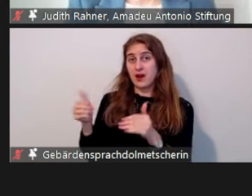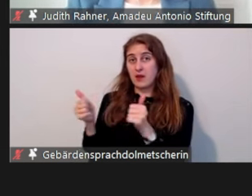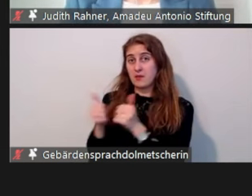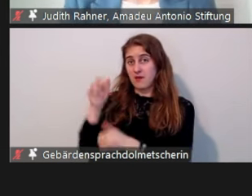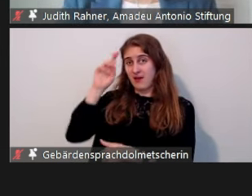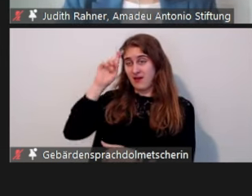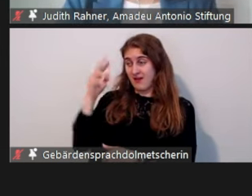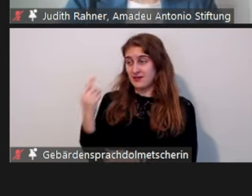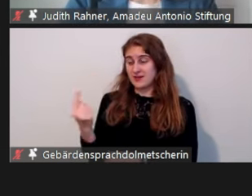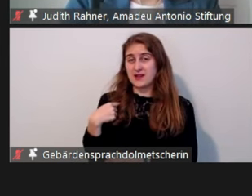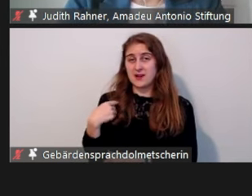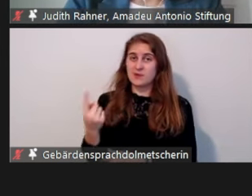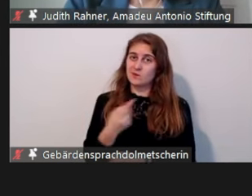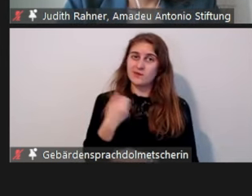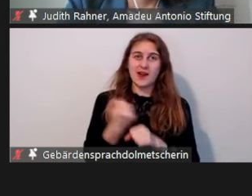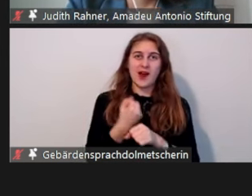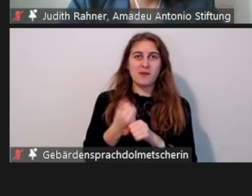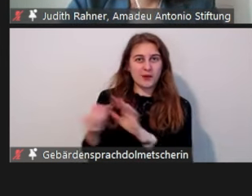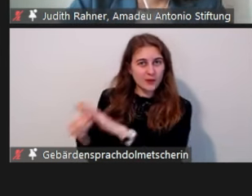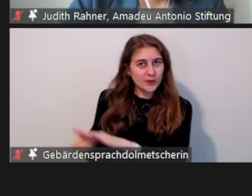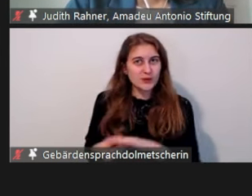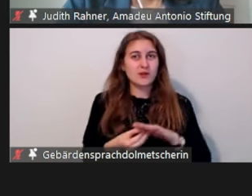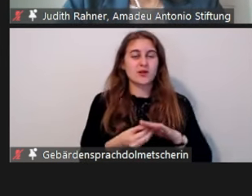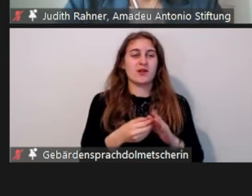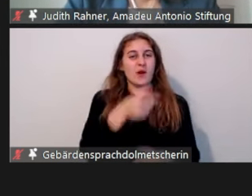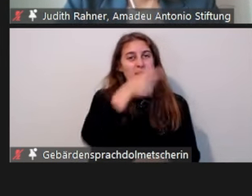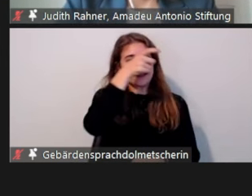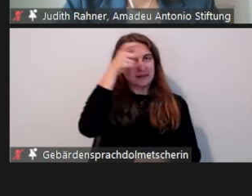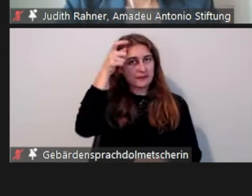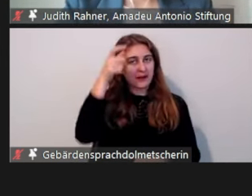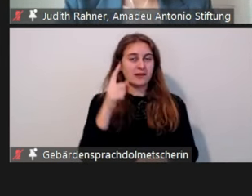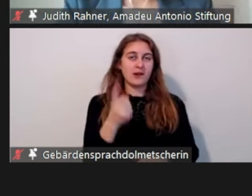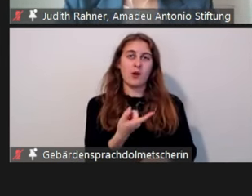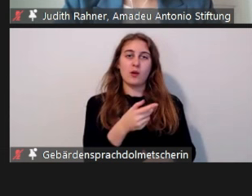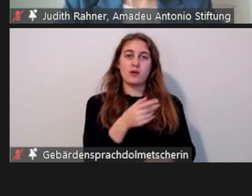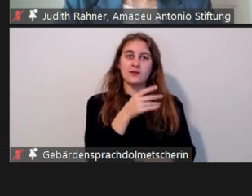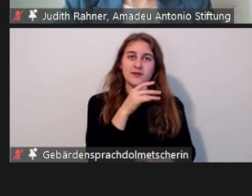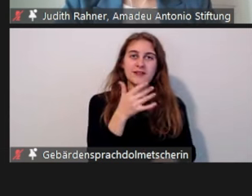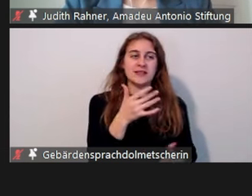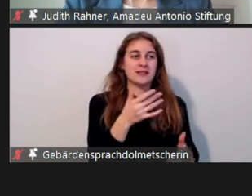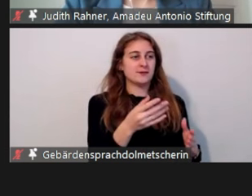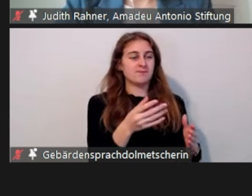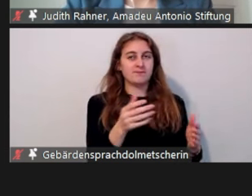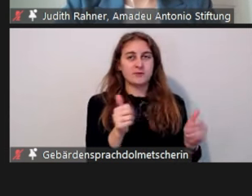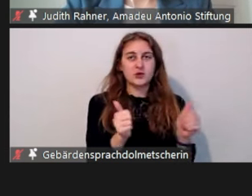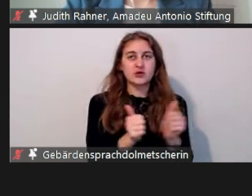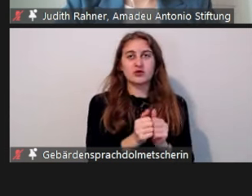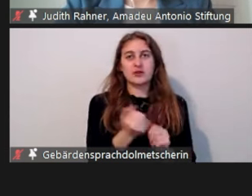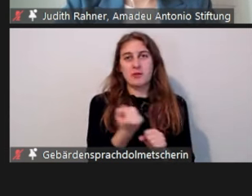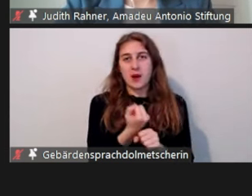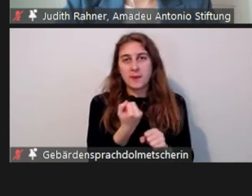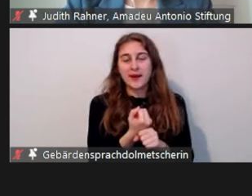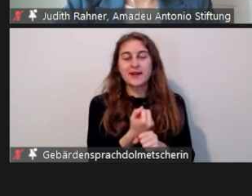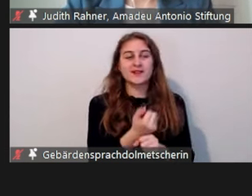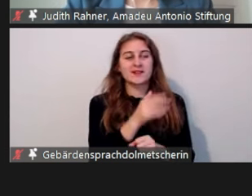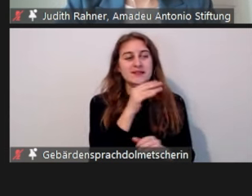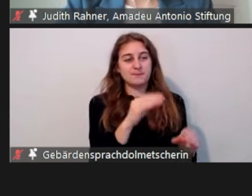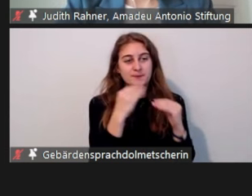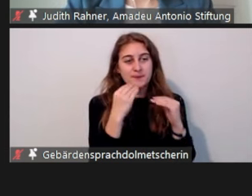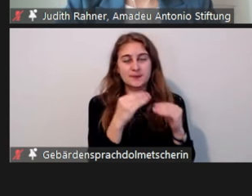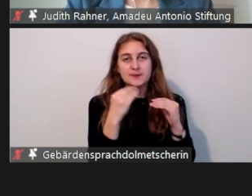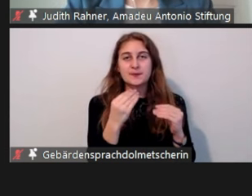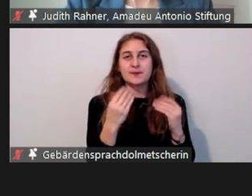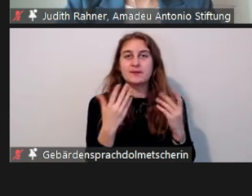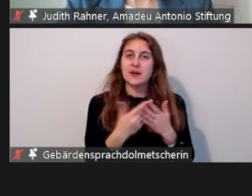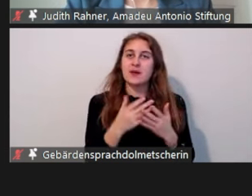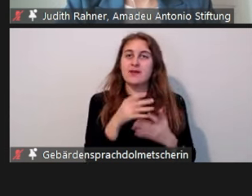begleitet und auch ExpertInnen, mit denen wir viel zusammenarbeiten, von denen wir auch viel profitieren in der Fachdiskussion und im